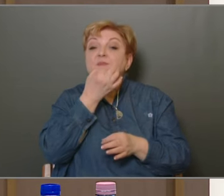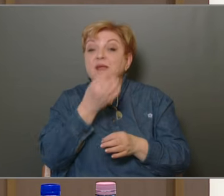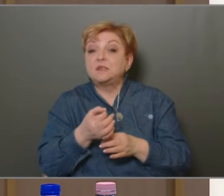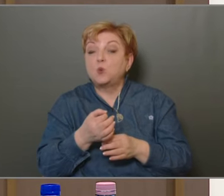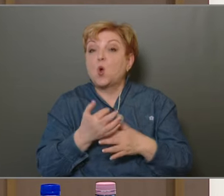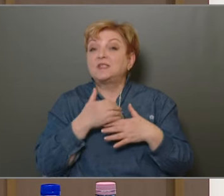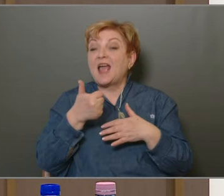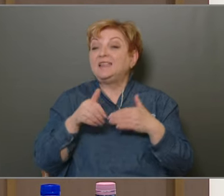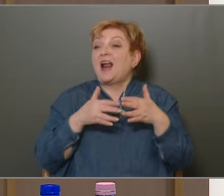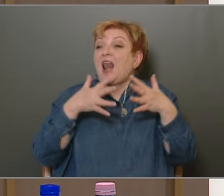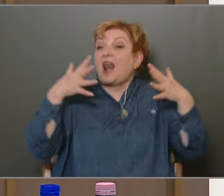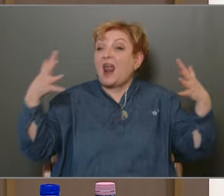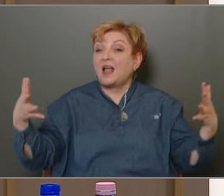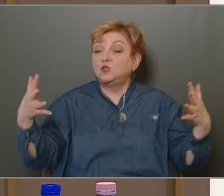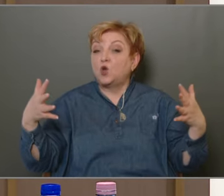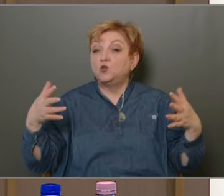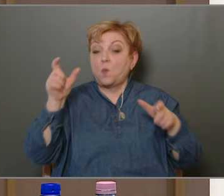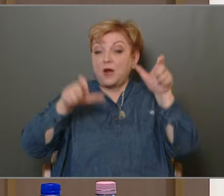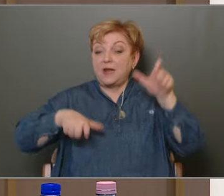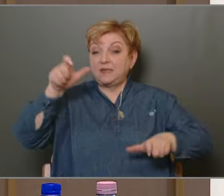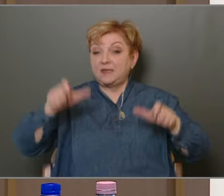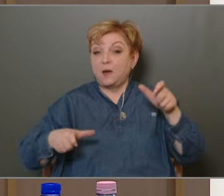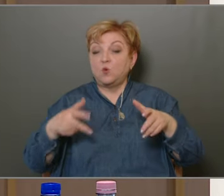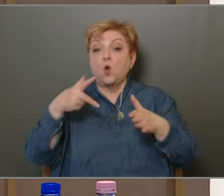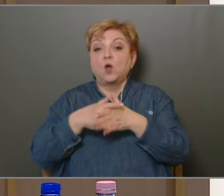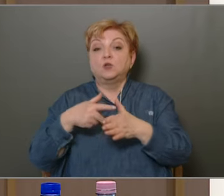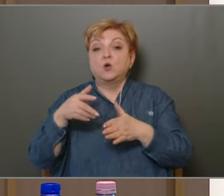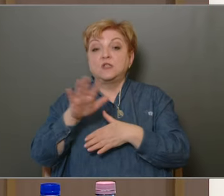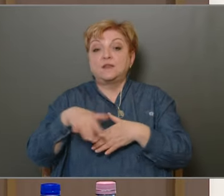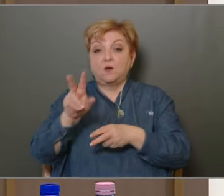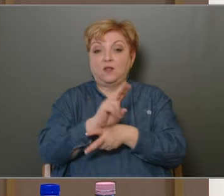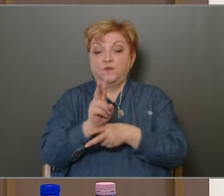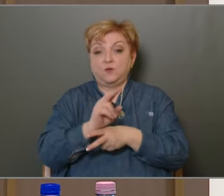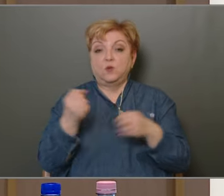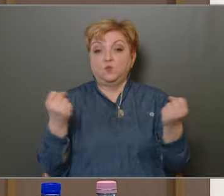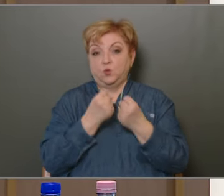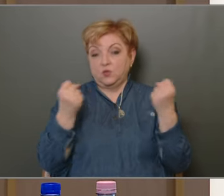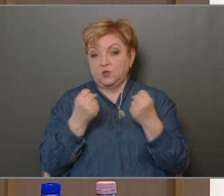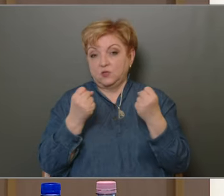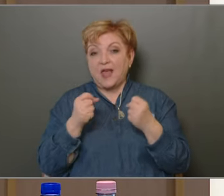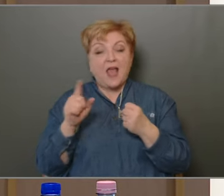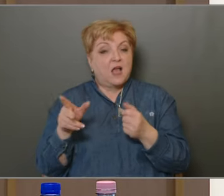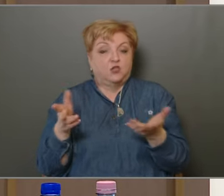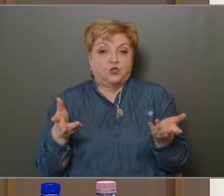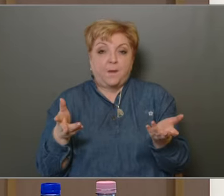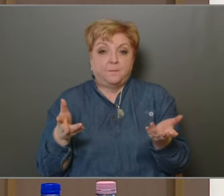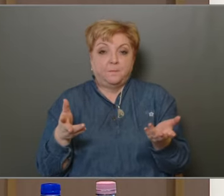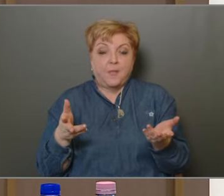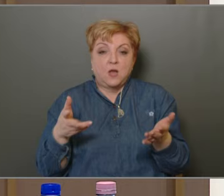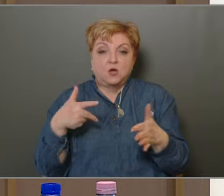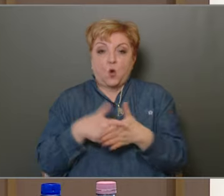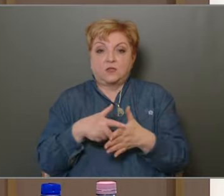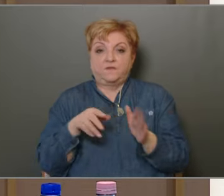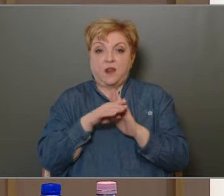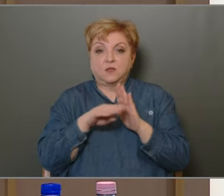egyik legnagyobb, legnagyobb létszámú köztelet felügyetnek a működtetése Ez is sem kötelező feladat, ez is egy olyan önkét vállalt feladat,